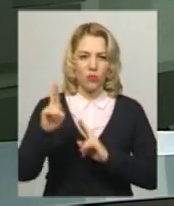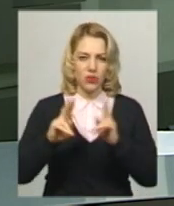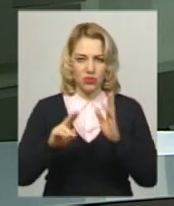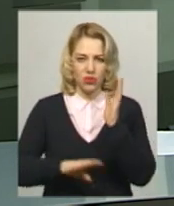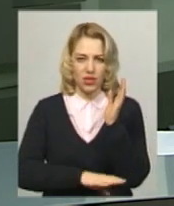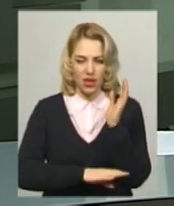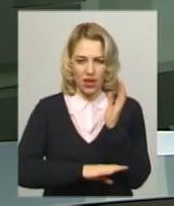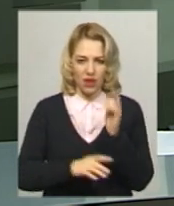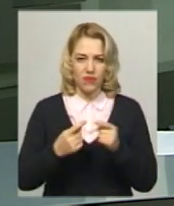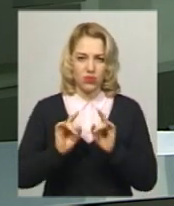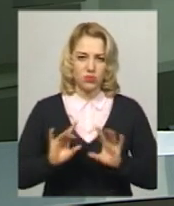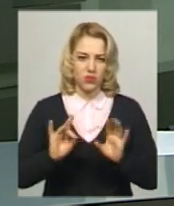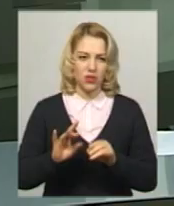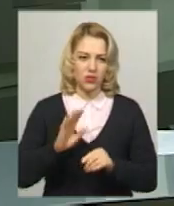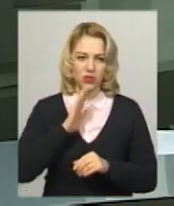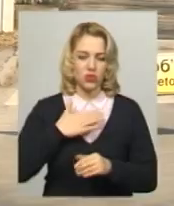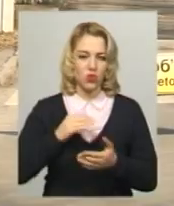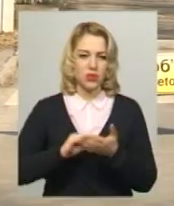дізнавалася Анастасія Олексюк.